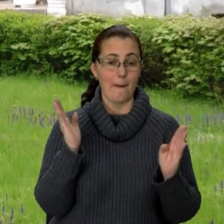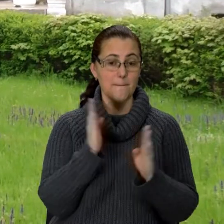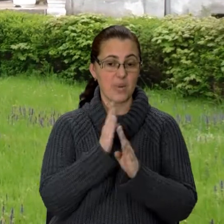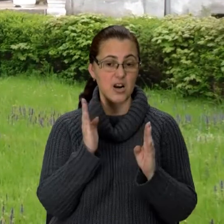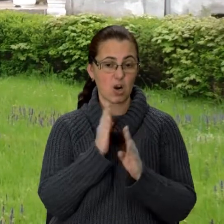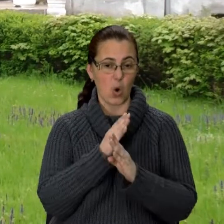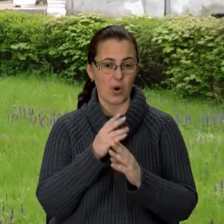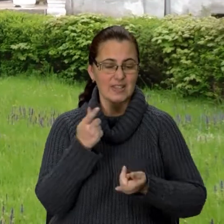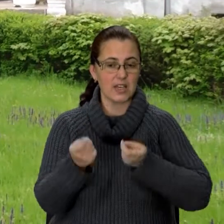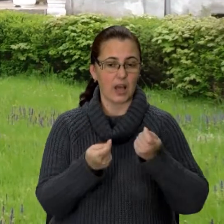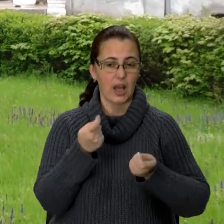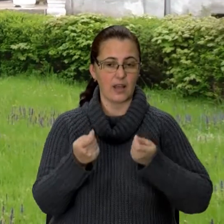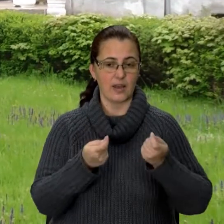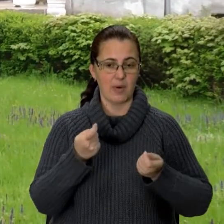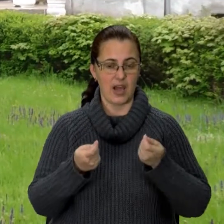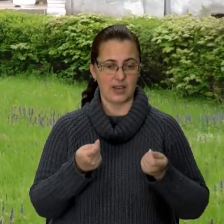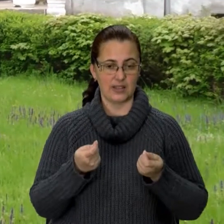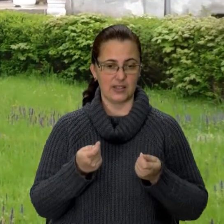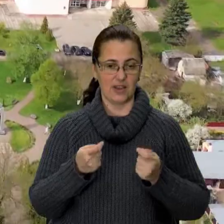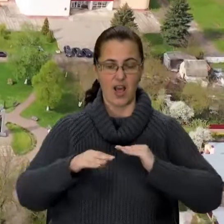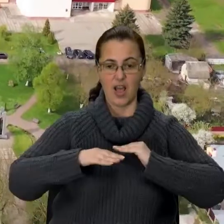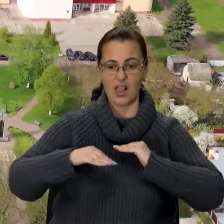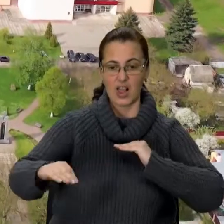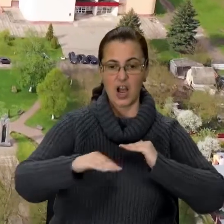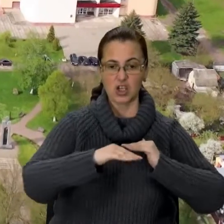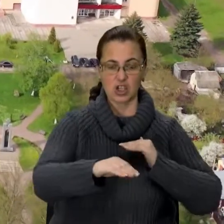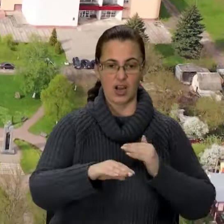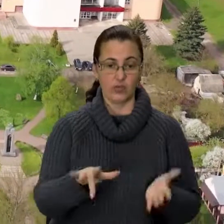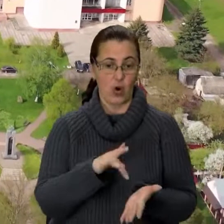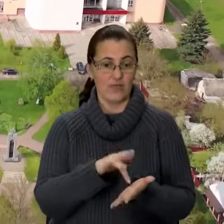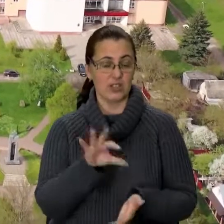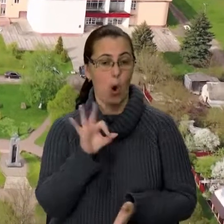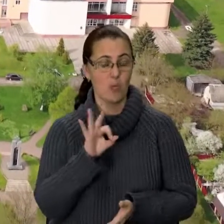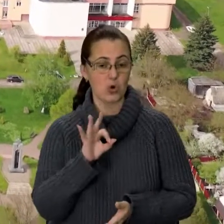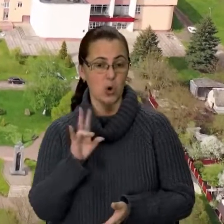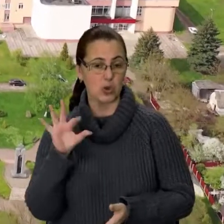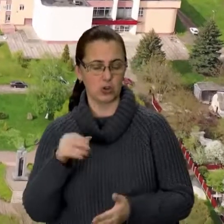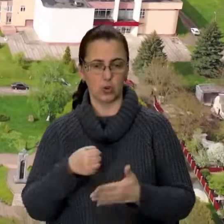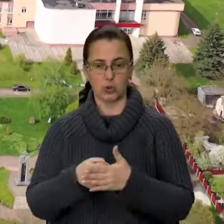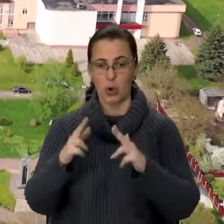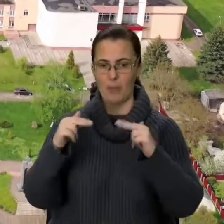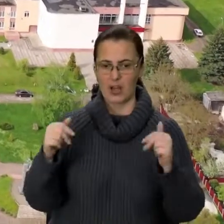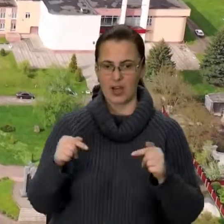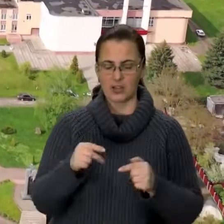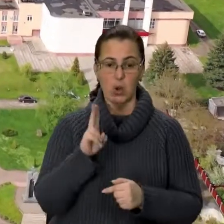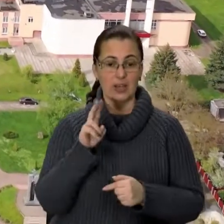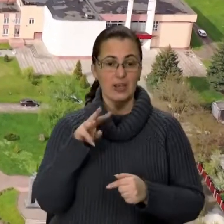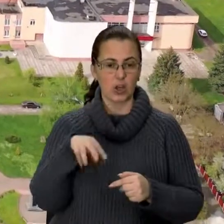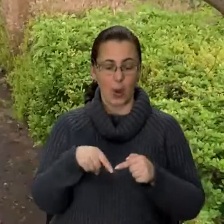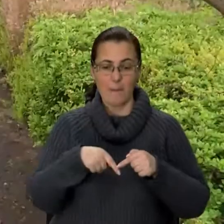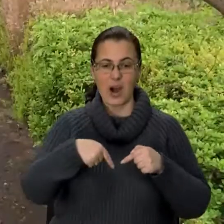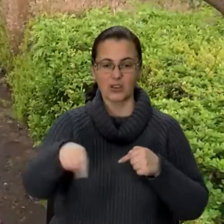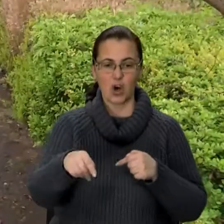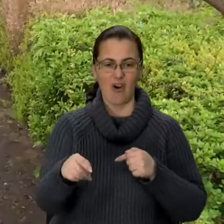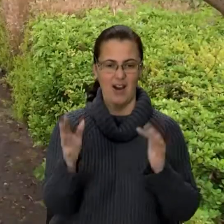елементів, і ландшафту. Від центру оброшеного до самого палацу кілометрова, найдовша в Європі,